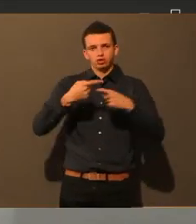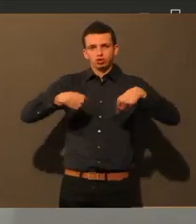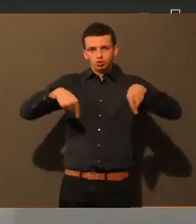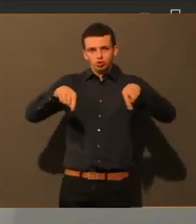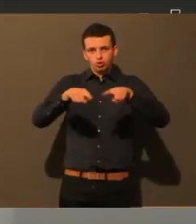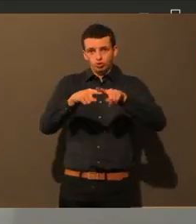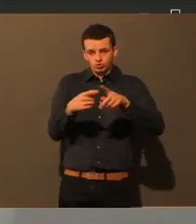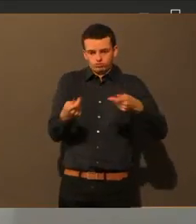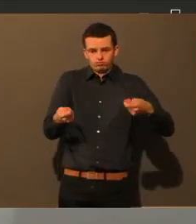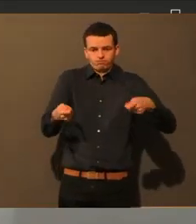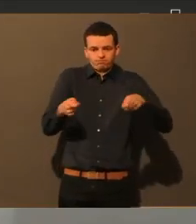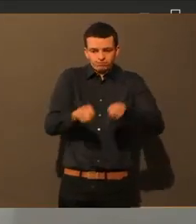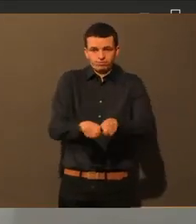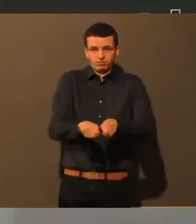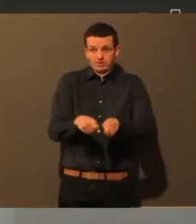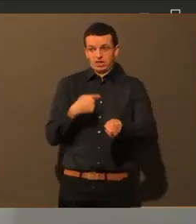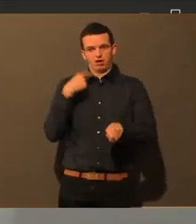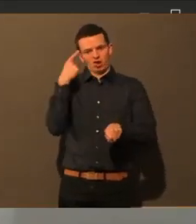Insolvenzen bevor.